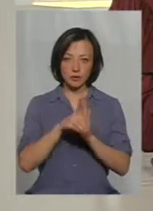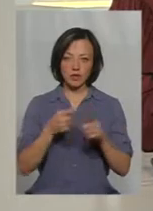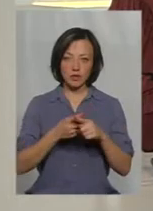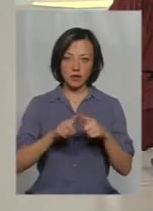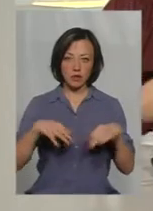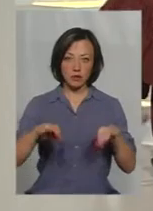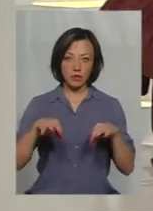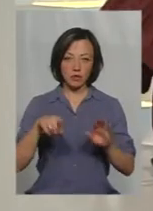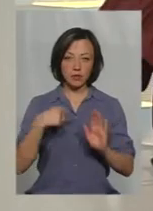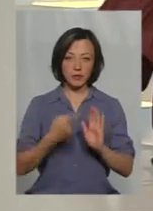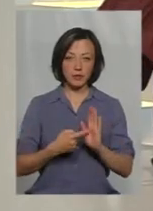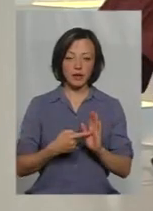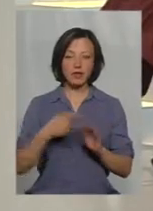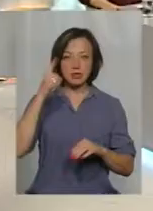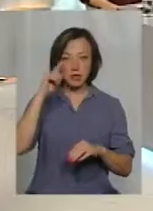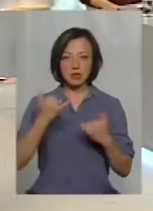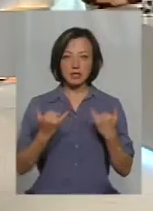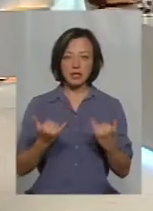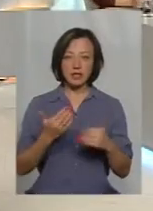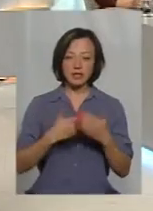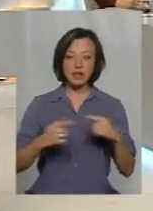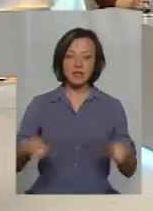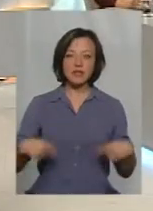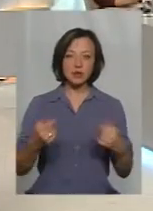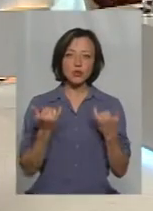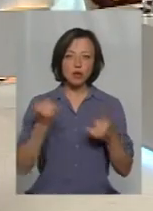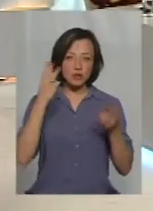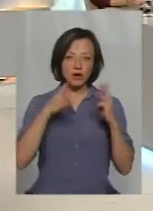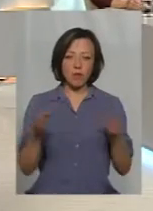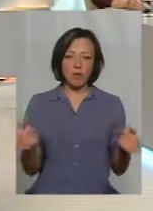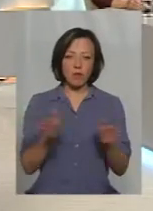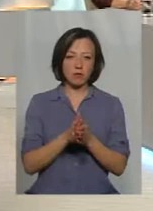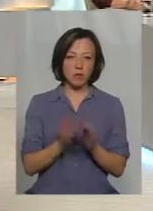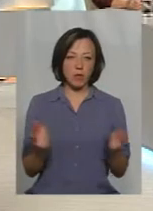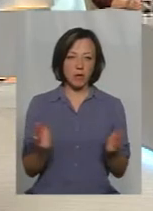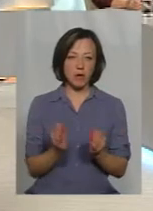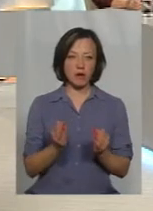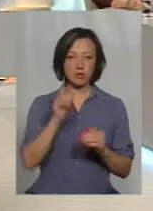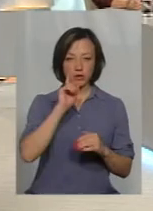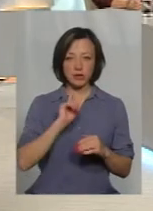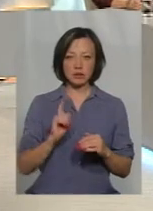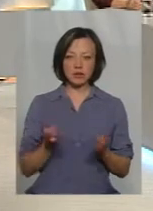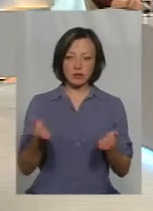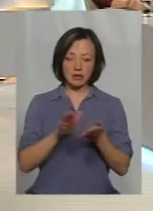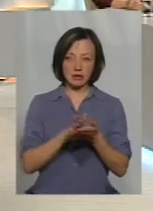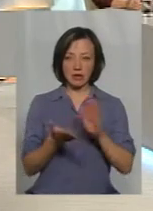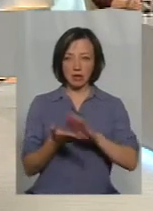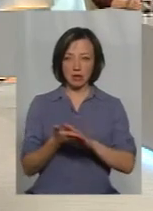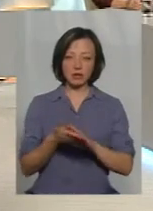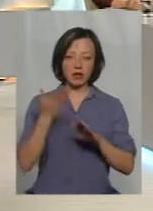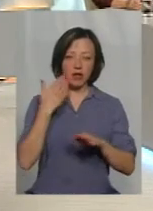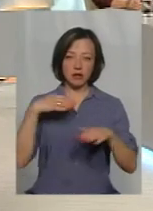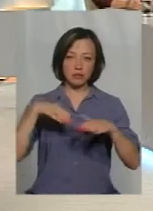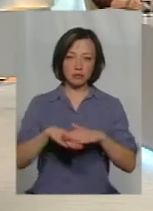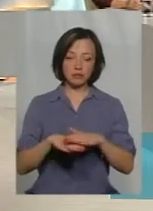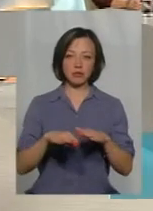автомобіль, якщо 1,8... Ви знаєте, зараз інвалідні візки настільки сучасні, настільки вони компактні, настільки вони складаються, настільки вони з легкого